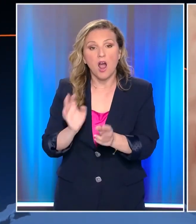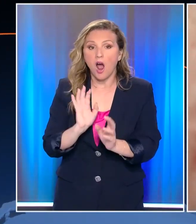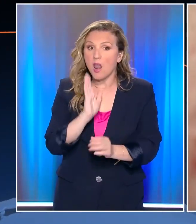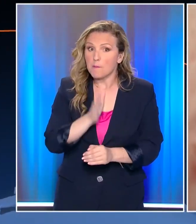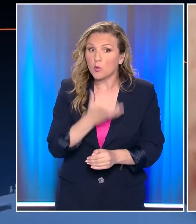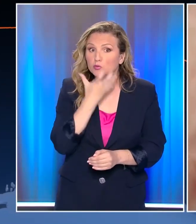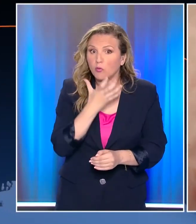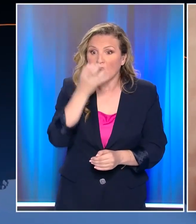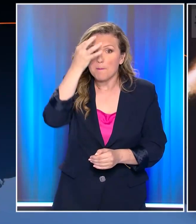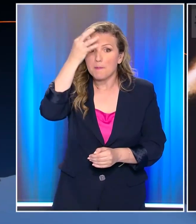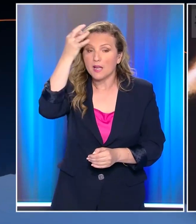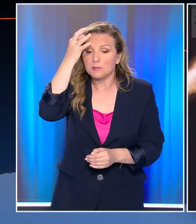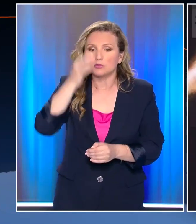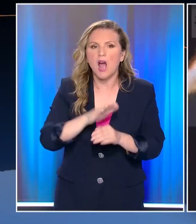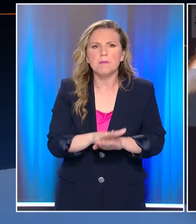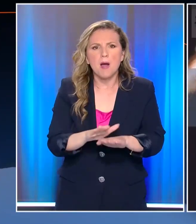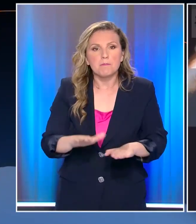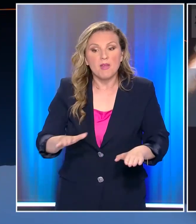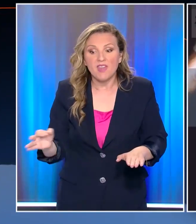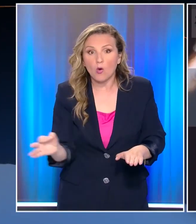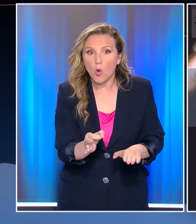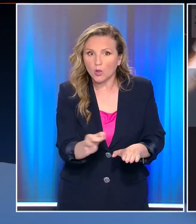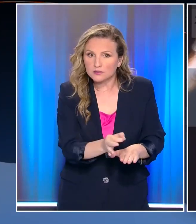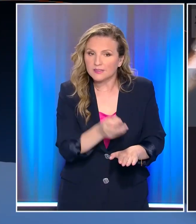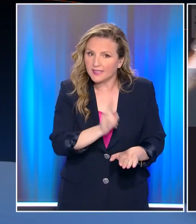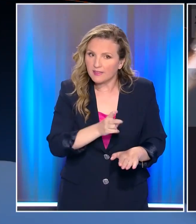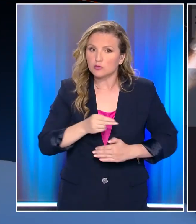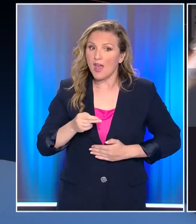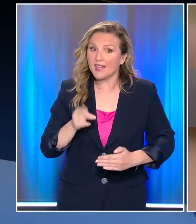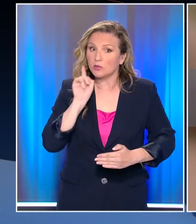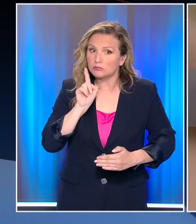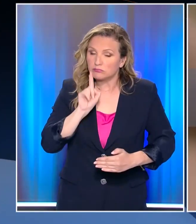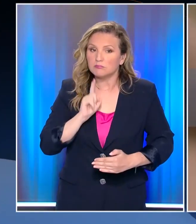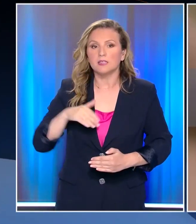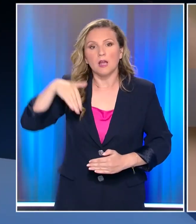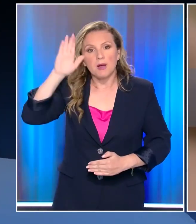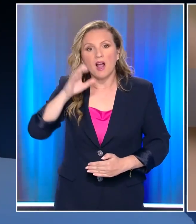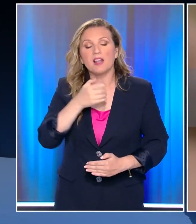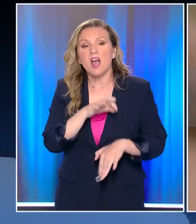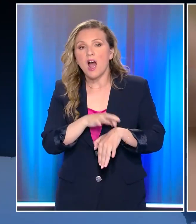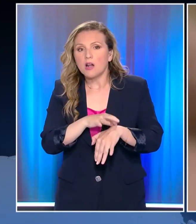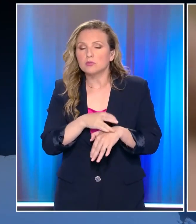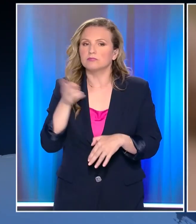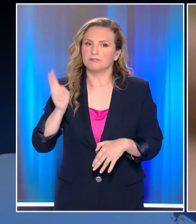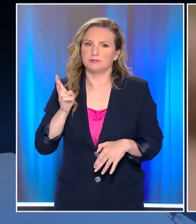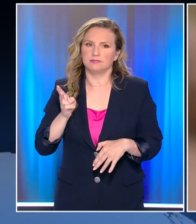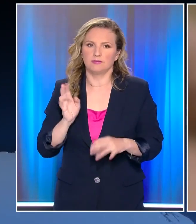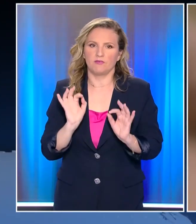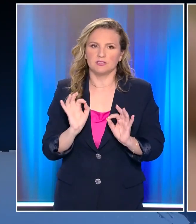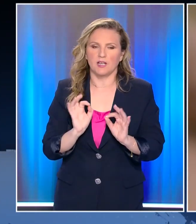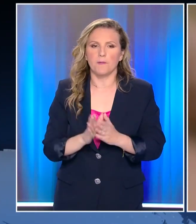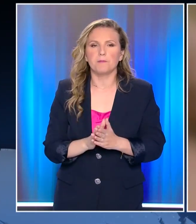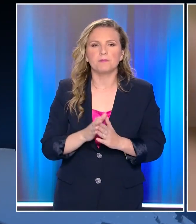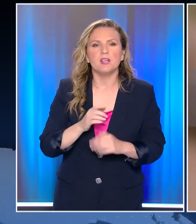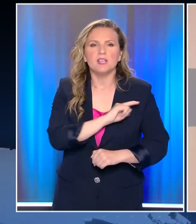προκαλέσει σοβαρή νόση σε ορισμένες ομάδες πληθυσμού, όπως είναι τα μικρά παιδιά, οι έγκυες, γυναίκες και τα νοσοκατασταλμένα άτομα. Σύμφωνα με τους